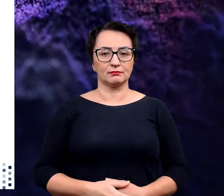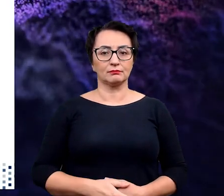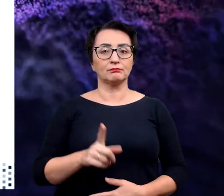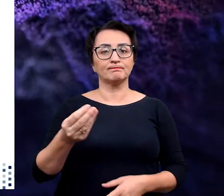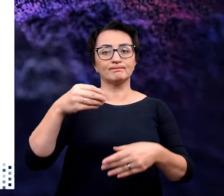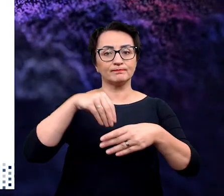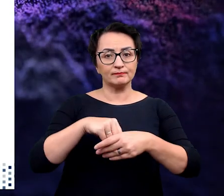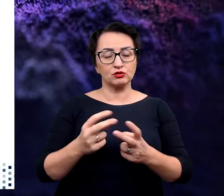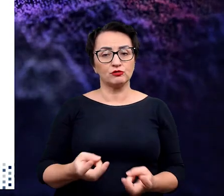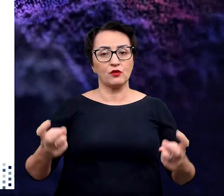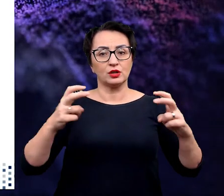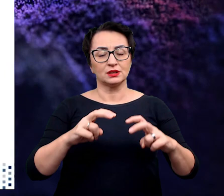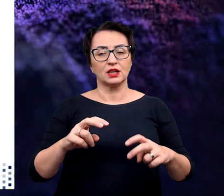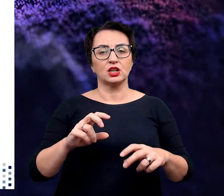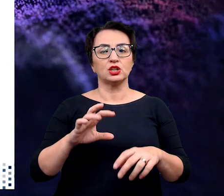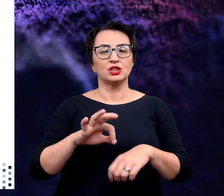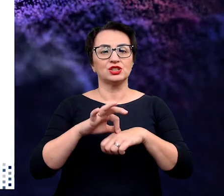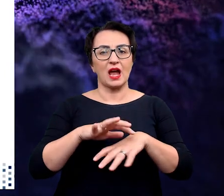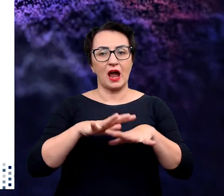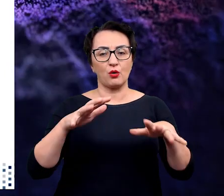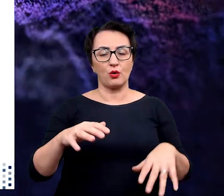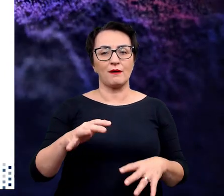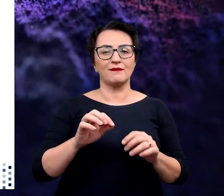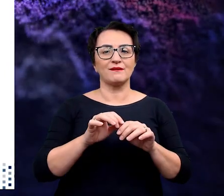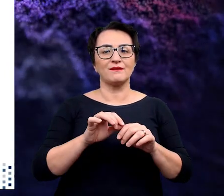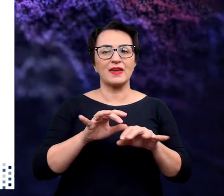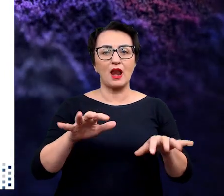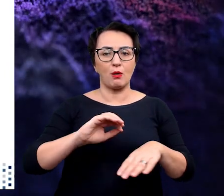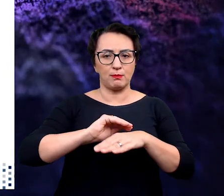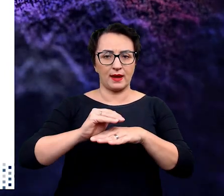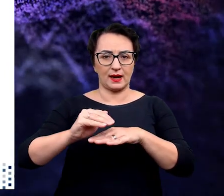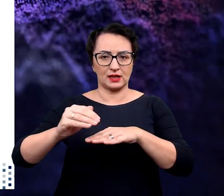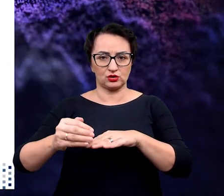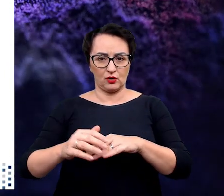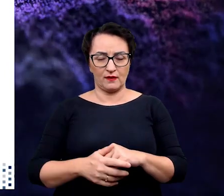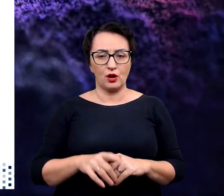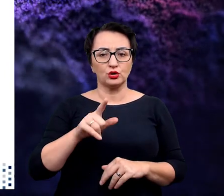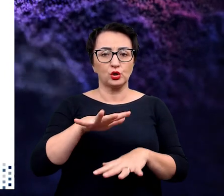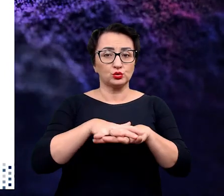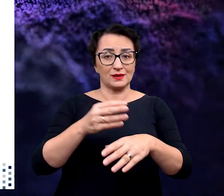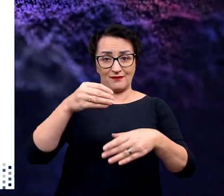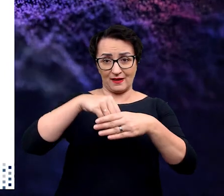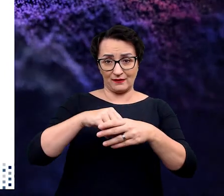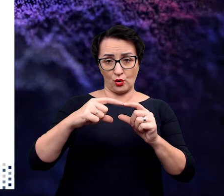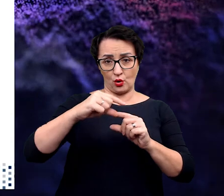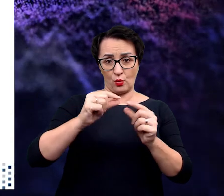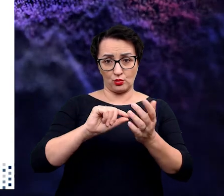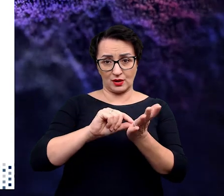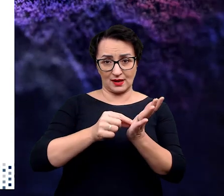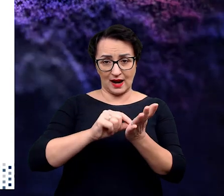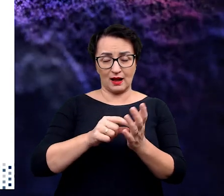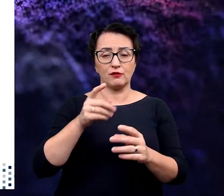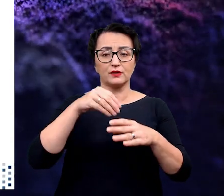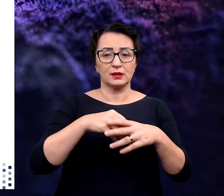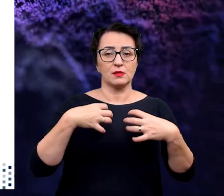Eskorty biorą udział w tworzeniu ciał wielopęcherzykowych, tak zwanych MVB. To jest taka struktura wewnątrz komórki i one